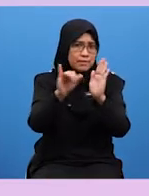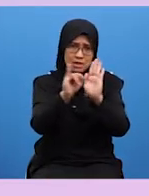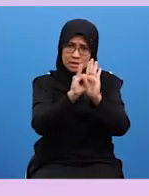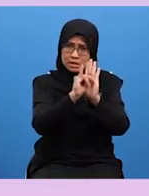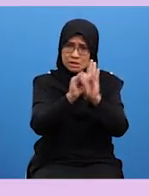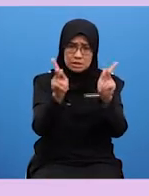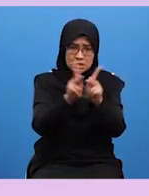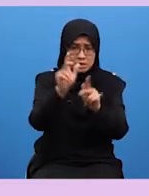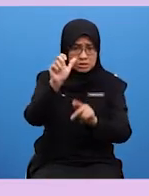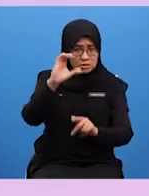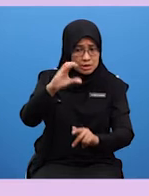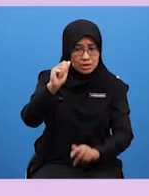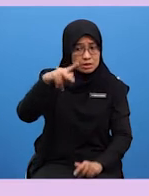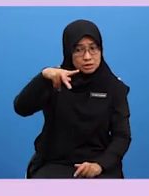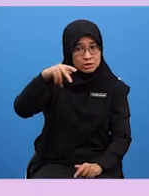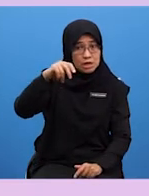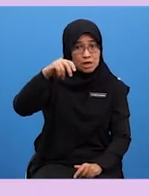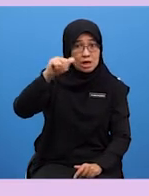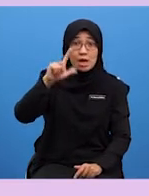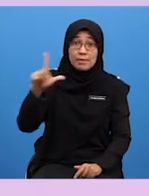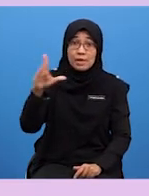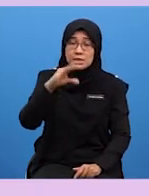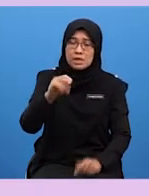tempatan Dan keboleh pasarannya